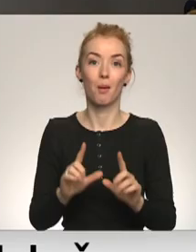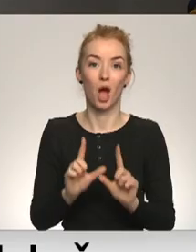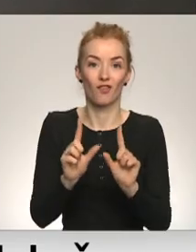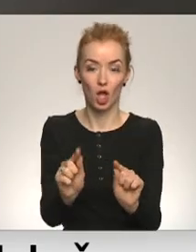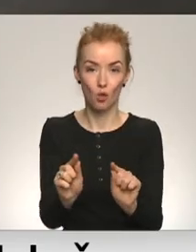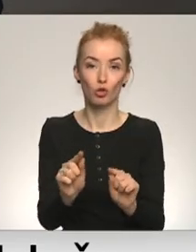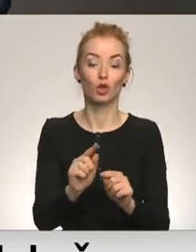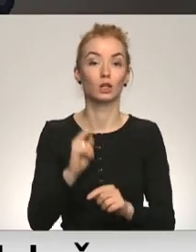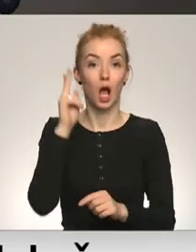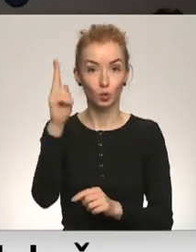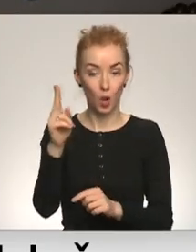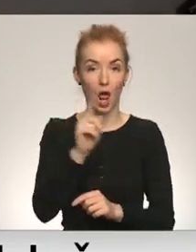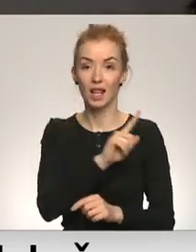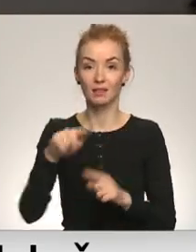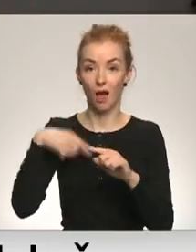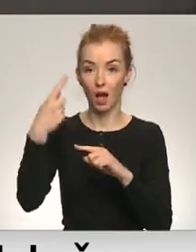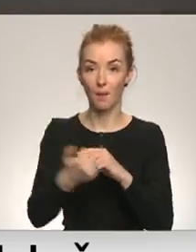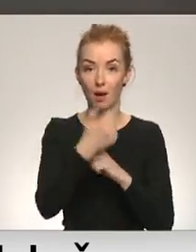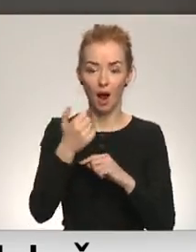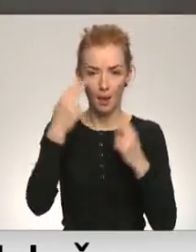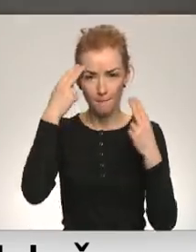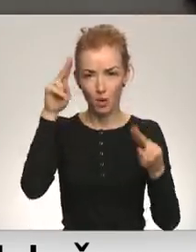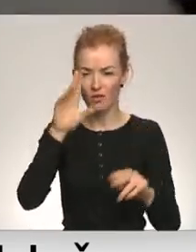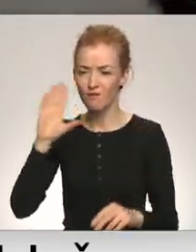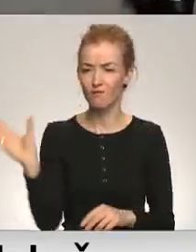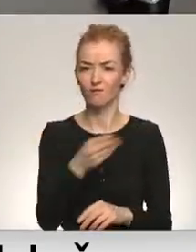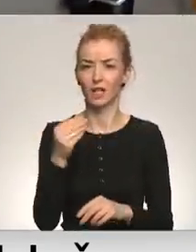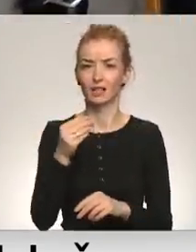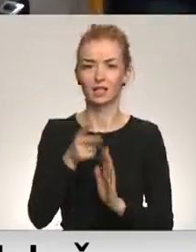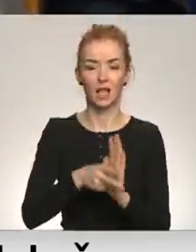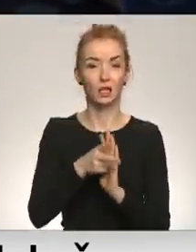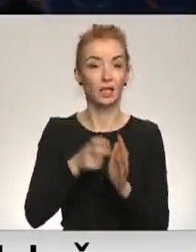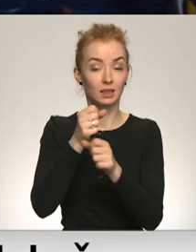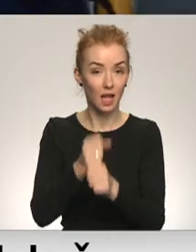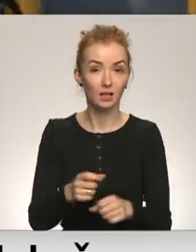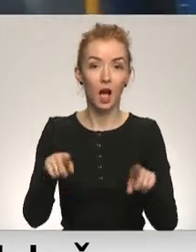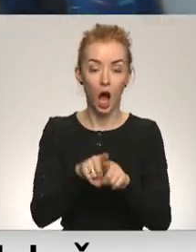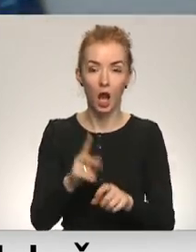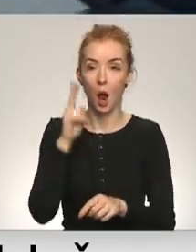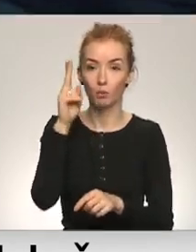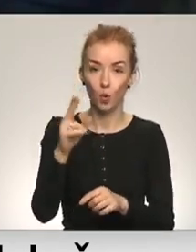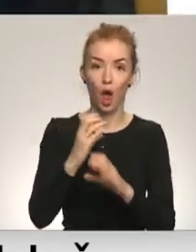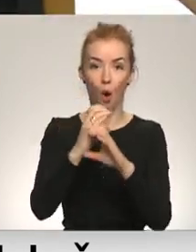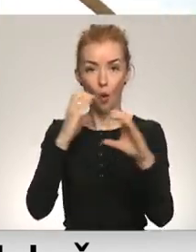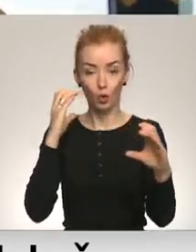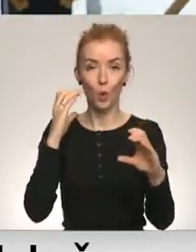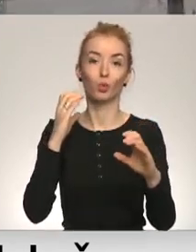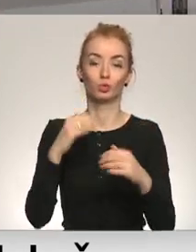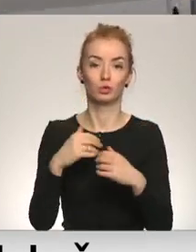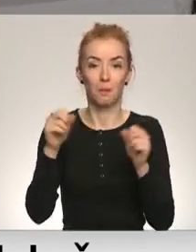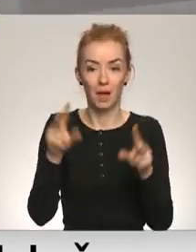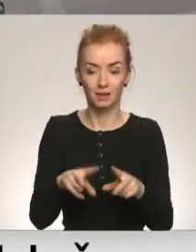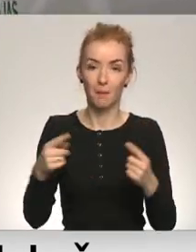sola līdz nākamajiem gadam modernizēt visas dzelzceļstācijas. Sola arī pārvedājums autobusos cilvēkiem ar